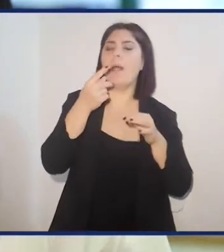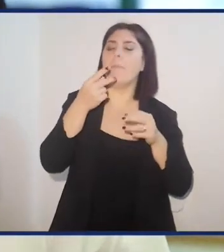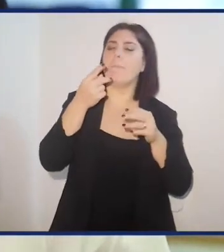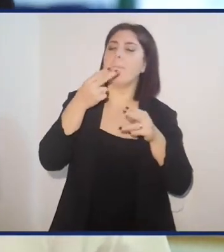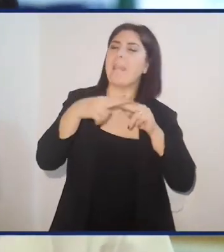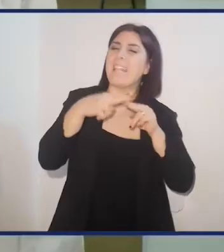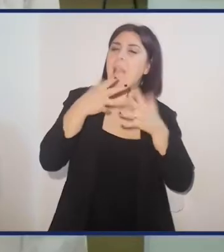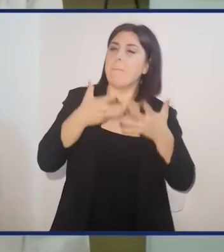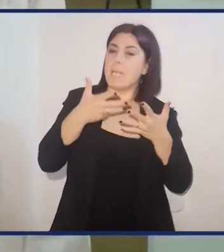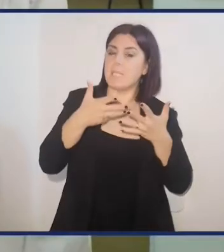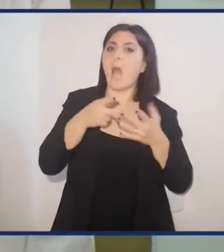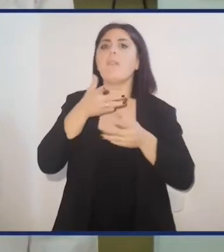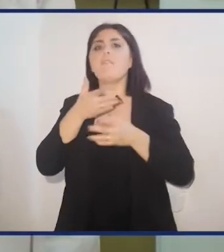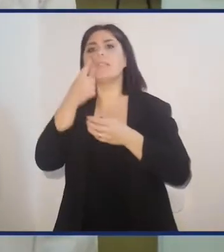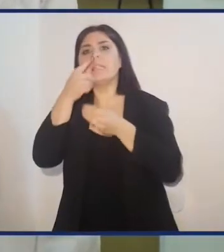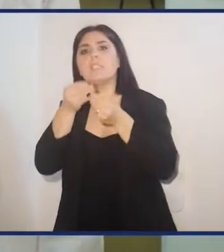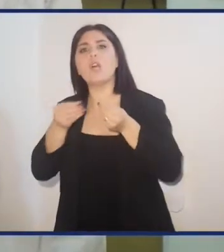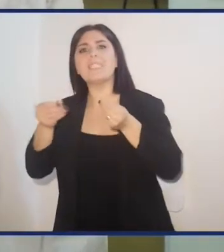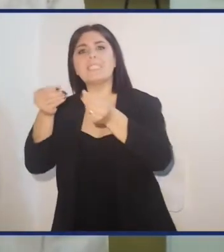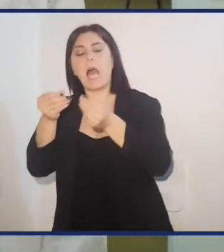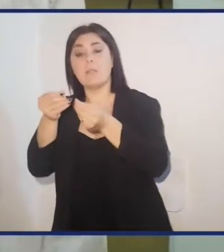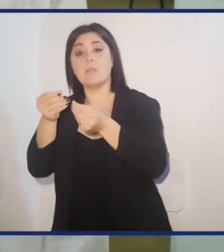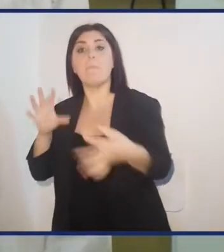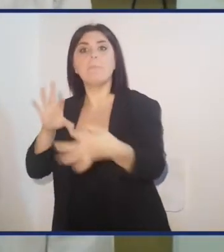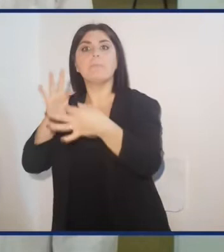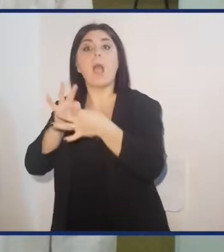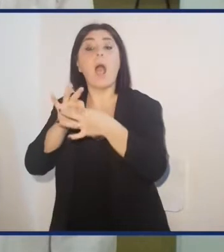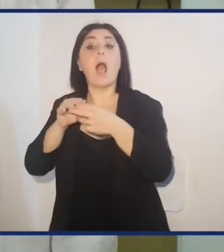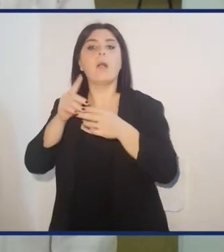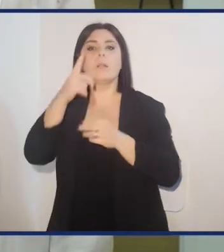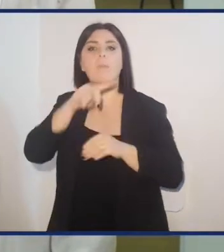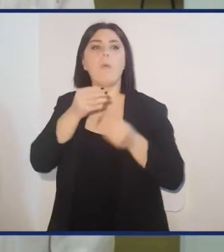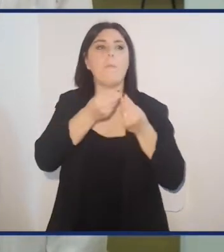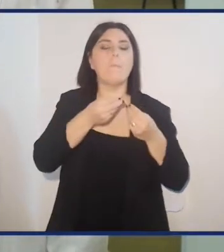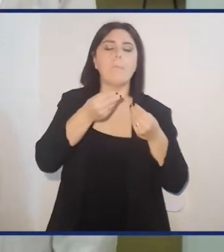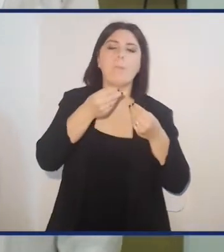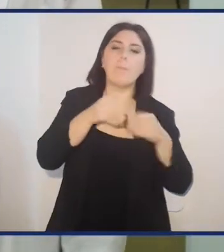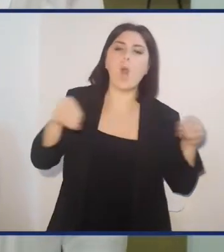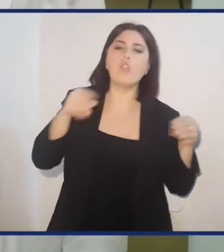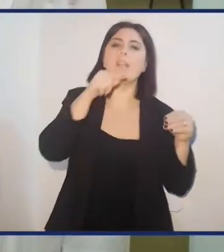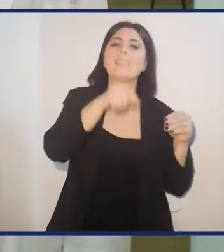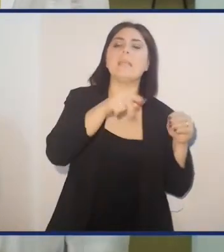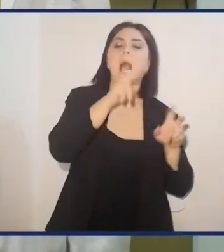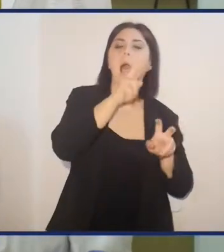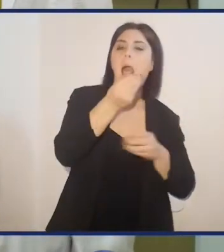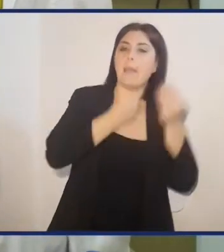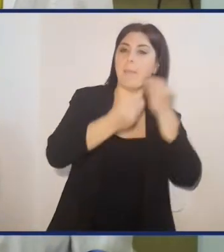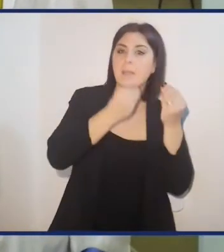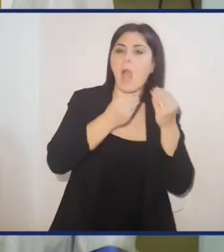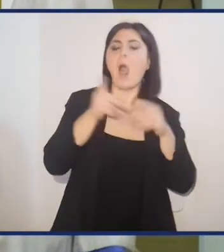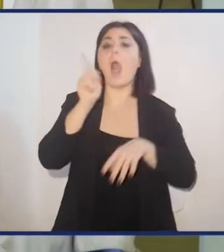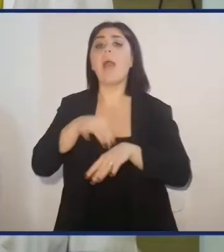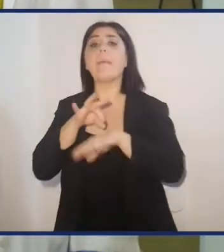favoriscono la penetrazione di sostanze funzionali all'interno di prodotti dell'agroalimentare, ma anche